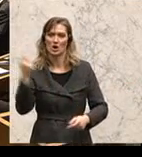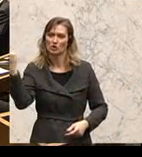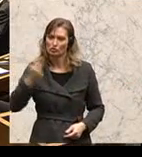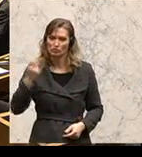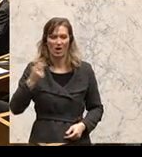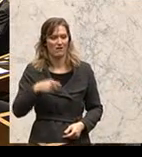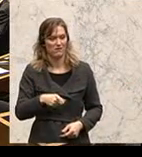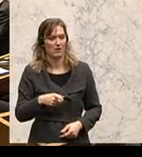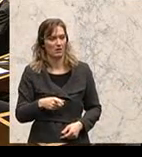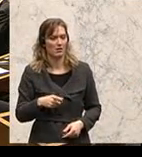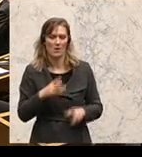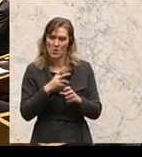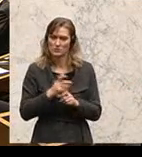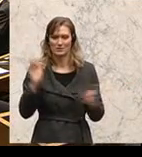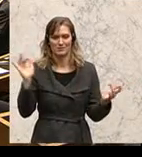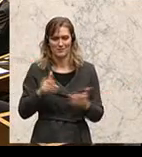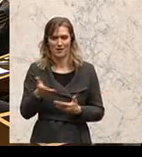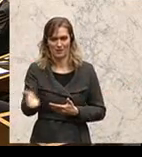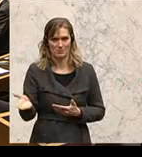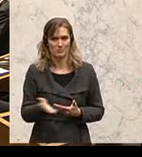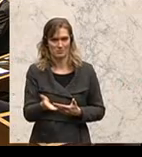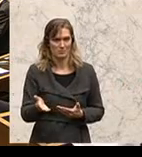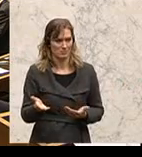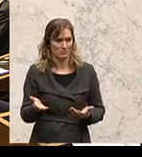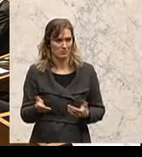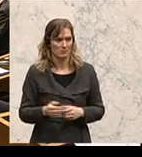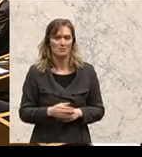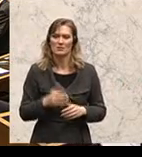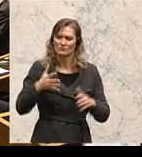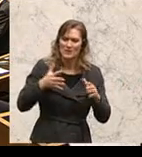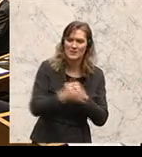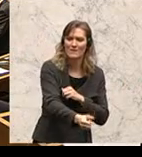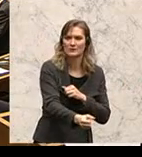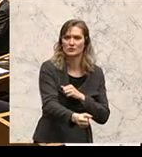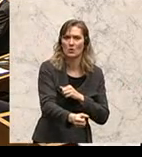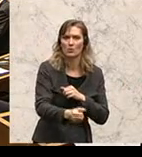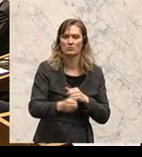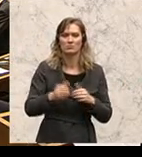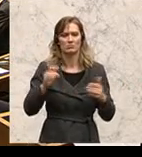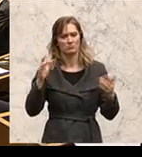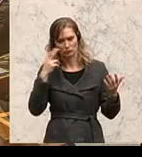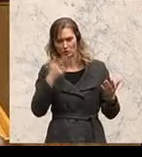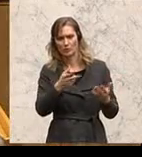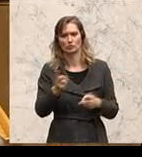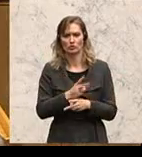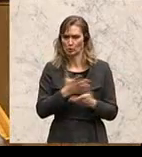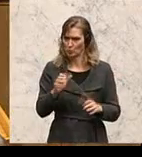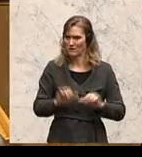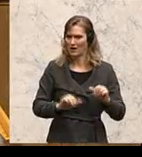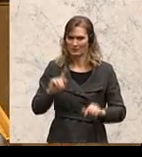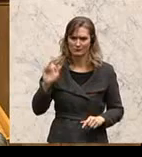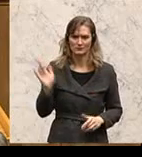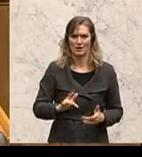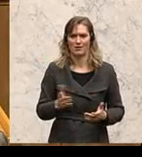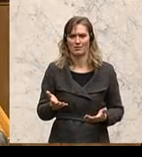Österreich tätig geworden wären, intervenierend auch gegenüber diesen Staaten. Und da können Sie noch so oft